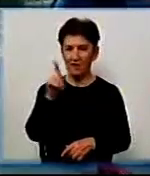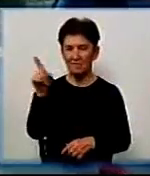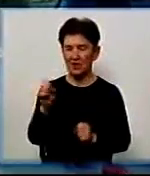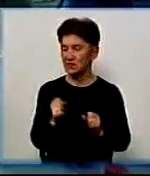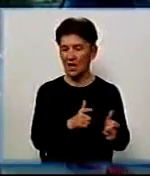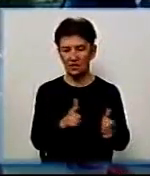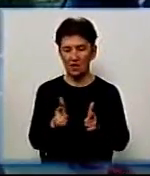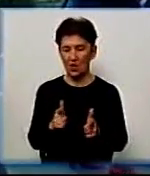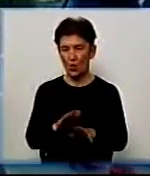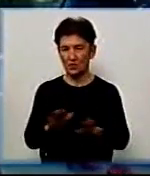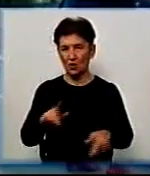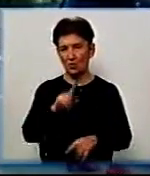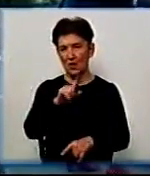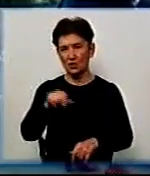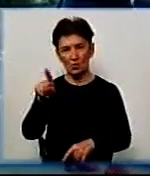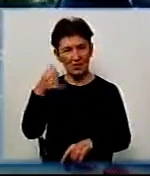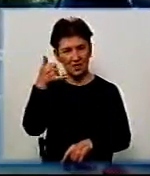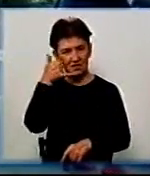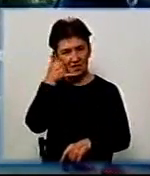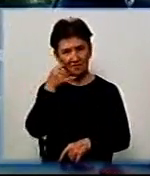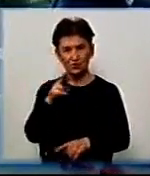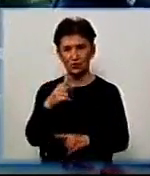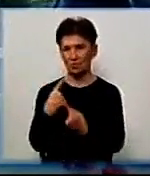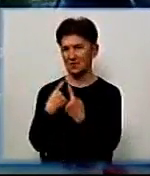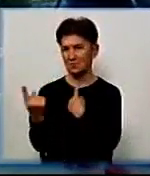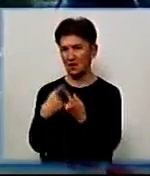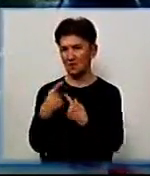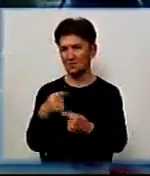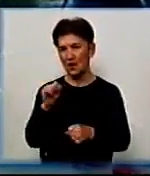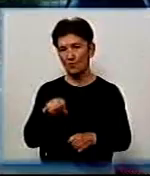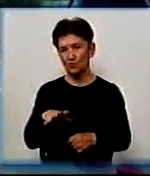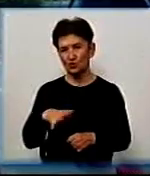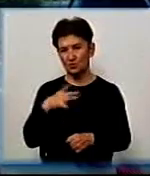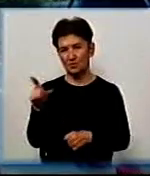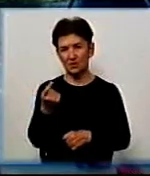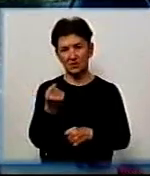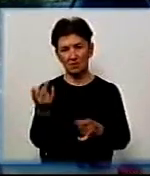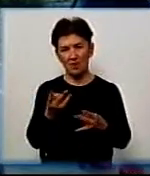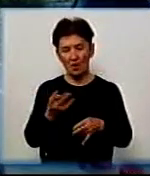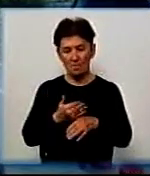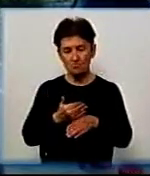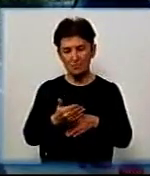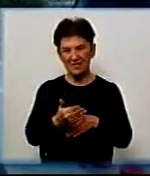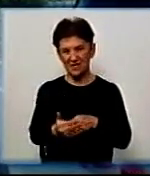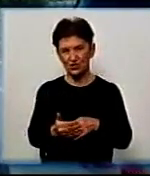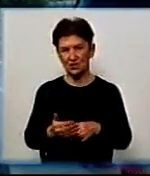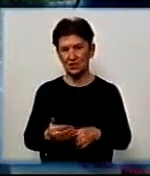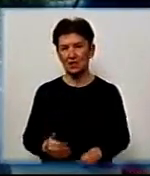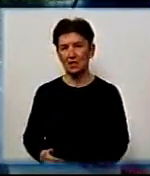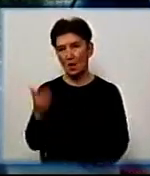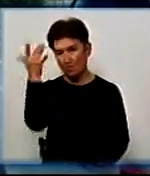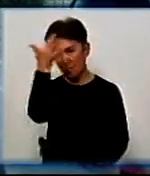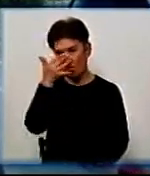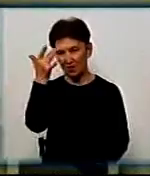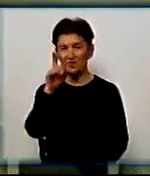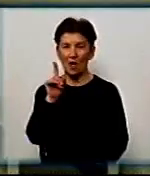готова надавати свій номер телефону для спілкування з вами. Можливо, трошки пізніше їй потрібно поміркувати над цим питанням. Вона відповілася?